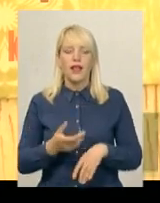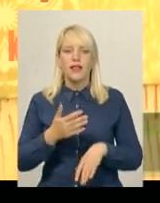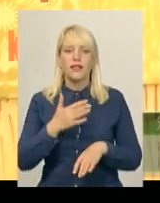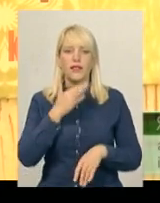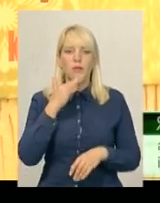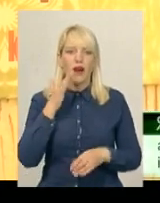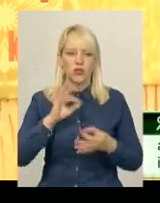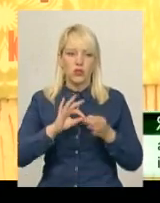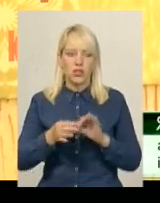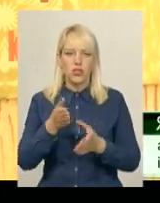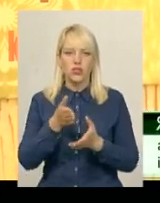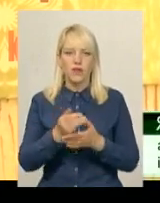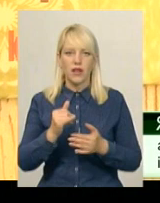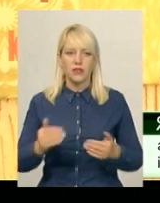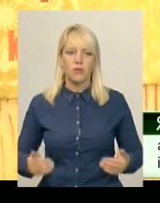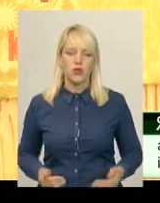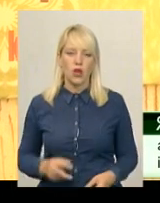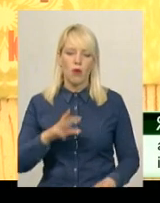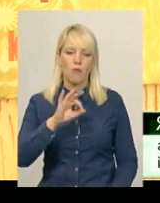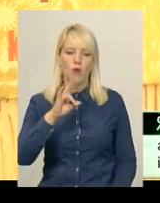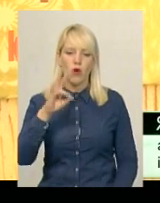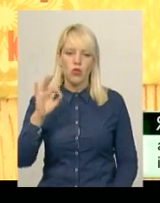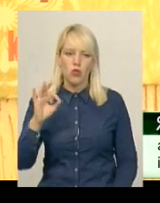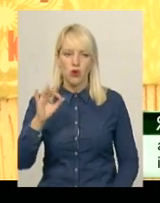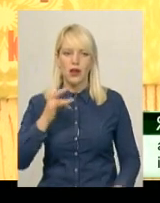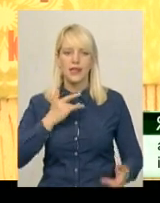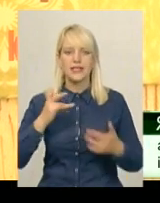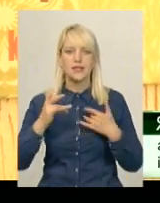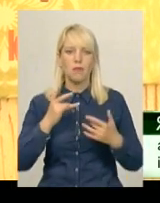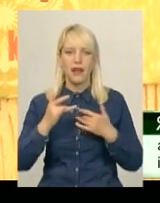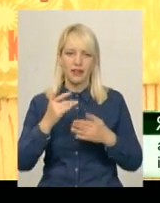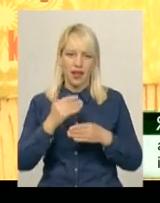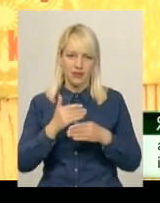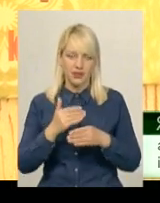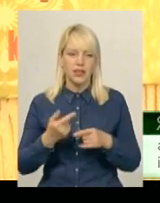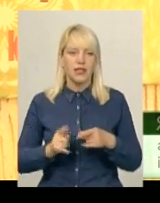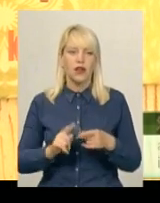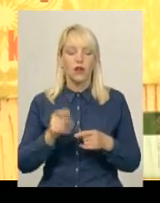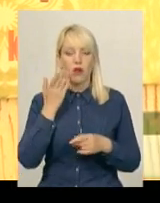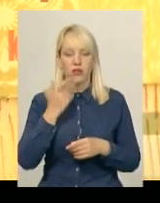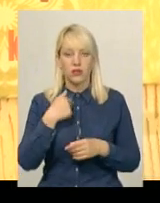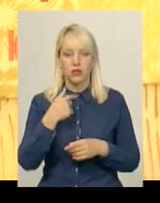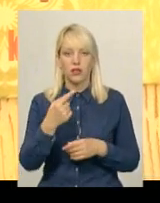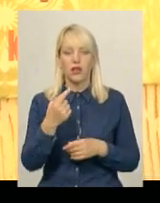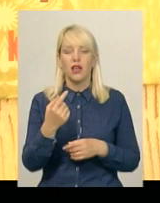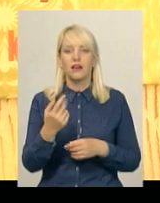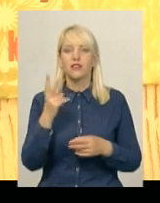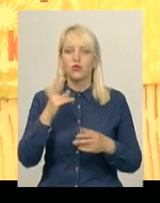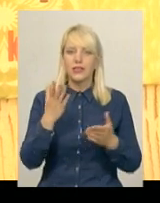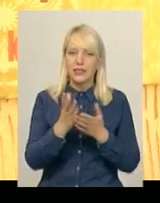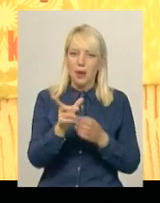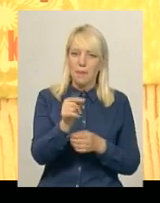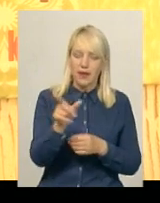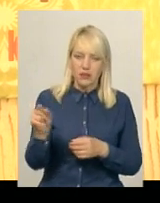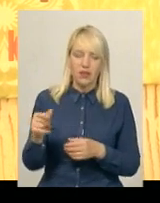Набагато складніше існувати і проживати у моноспектаклі, коли ти сам на сам з глядачем. Коли є партнери – це просто, а тут ти один і все, на тобі все